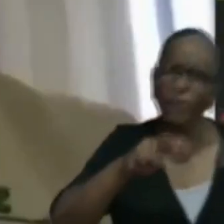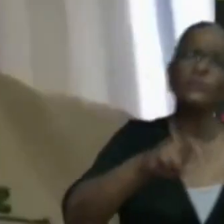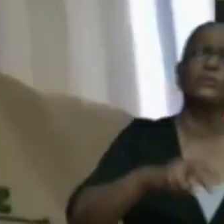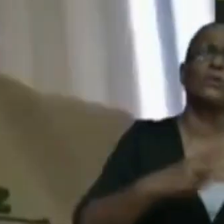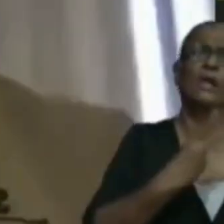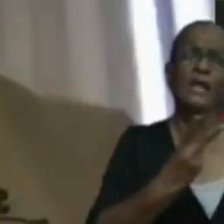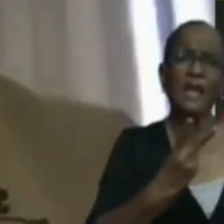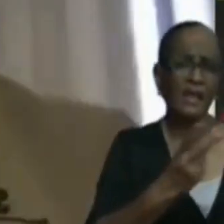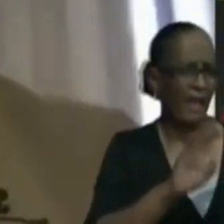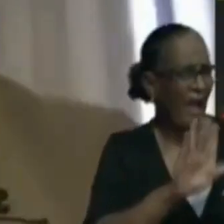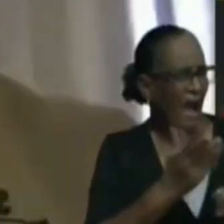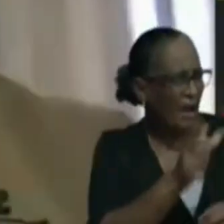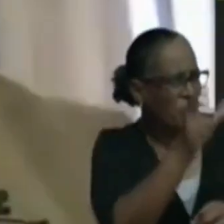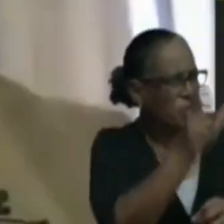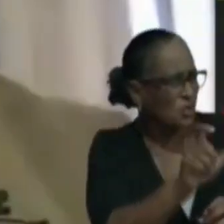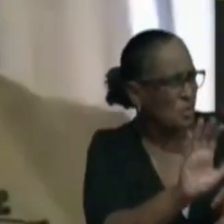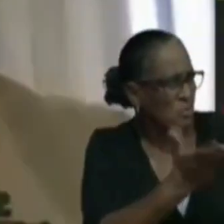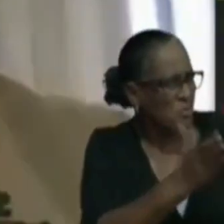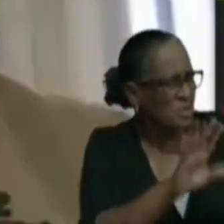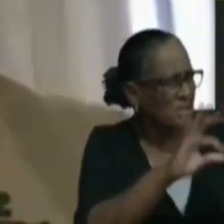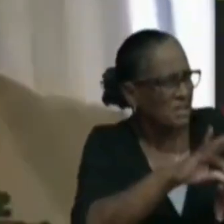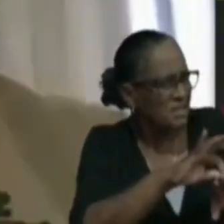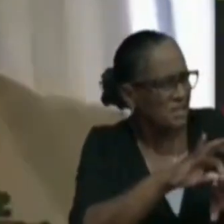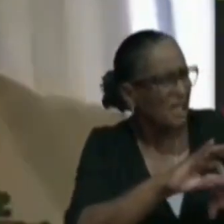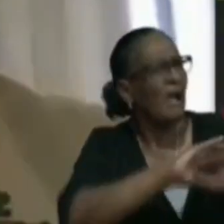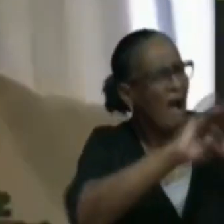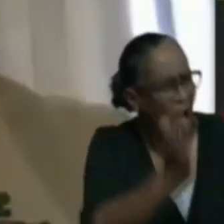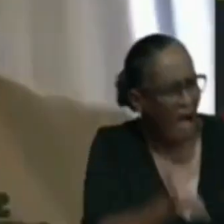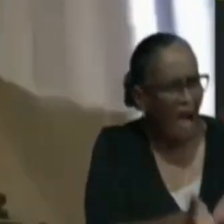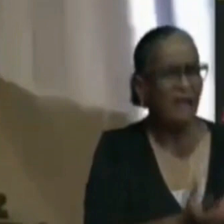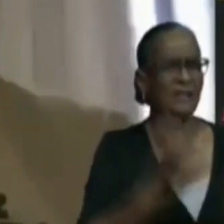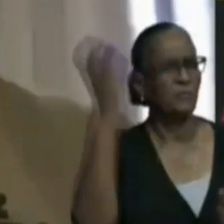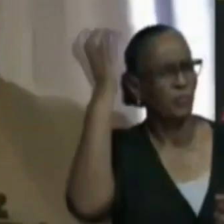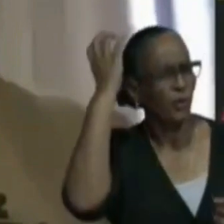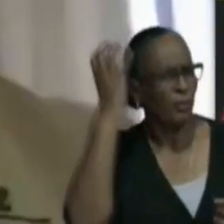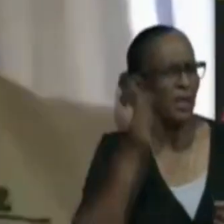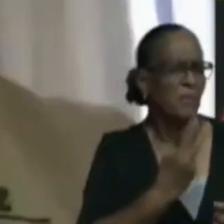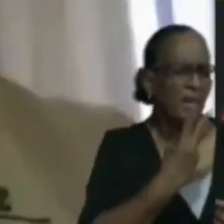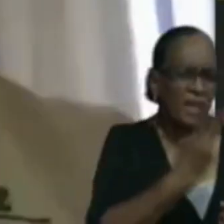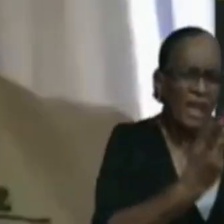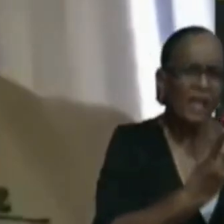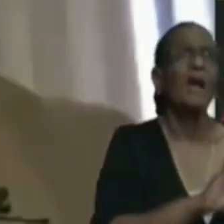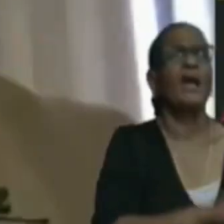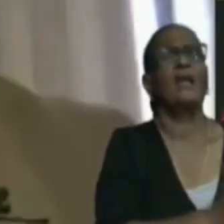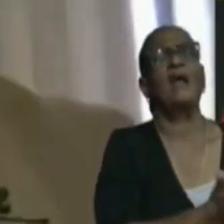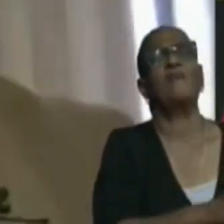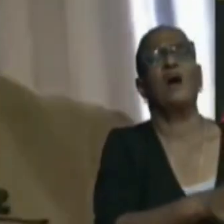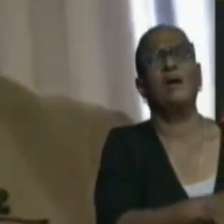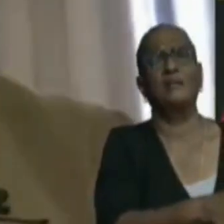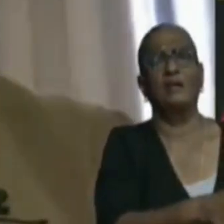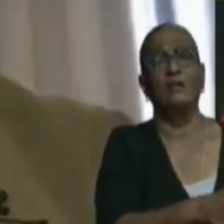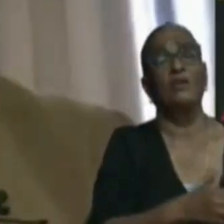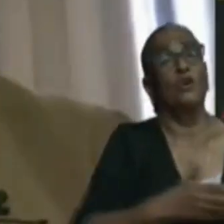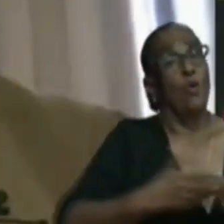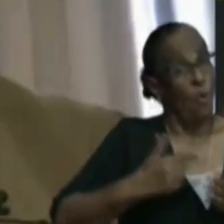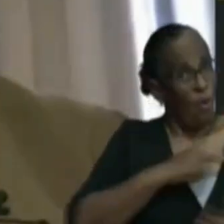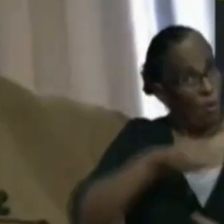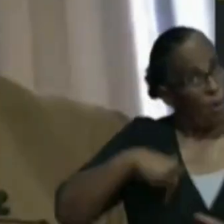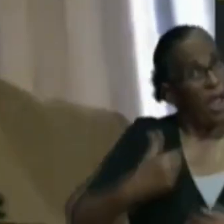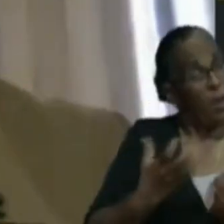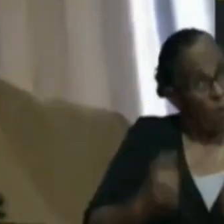suspecte geval wordt met alle kundigheid afgehandeld, zodat we de situatie kunnen